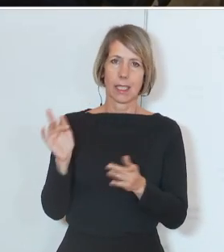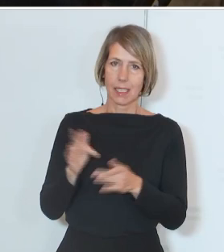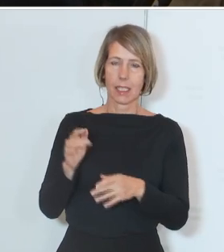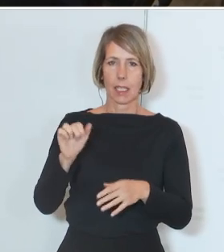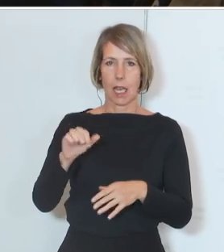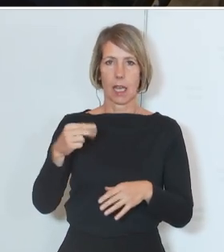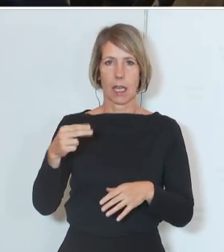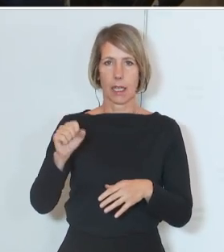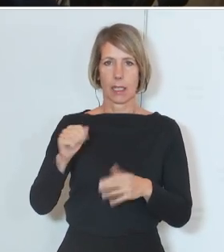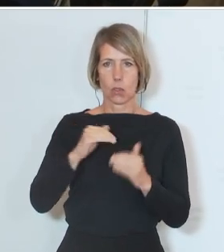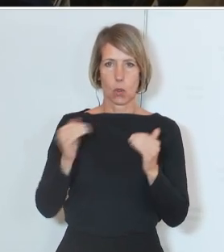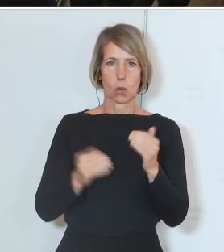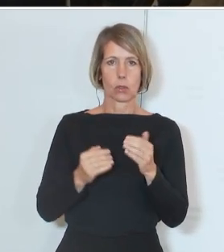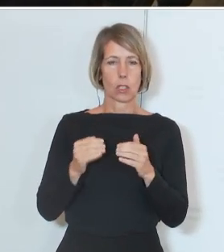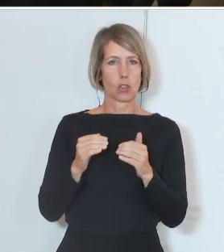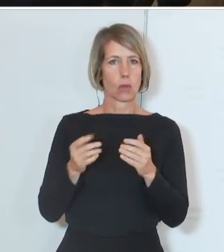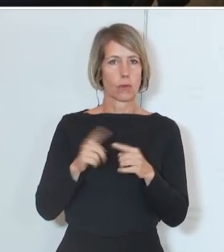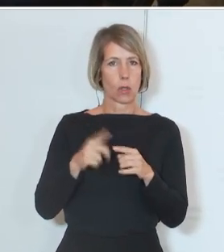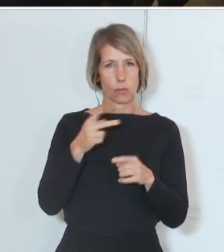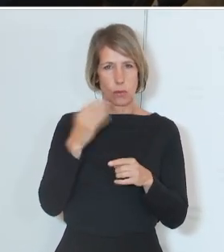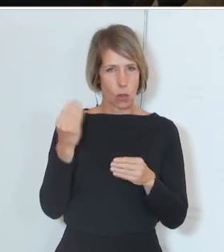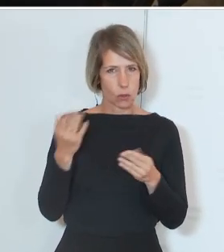-Unterstufe. Wie kommentieren Sie das?